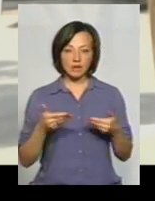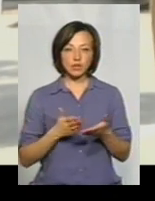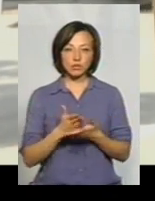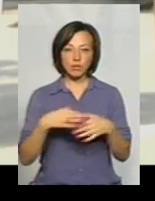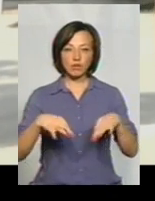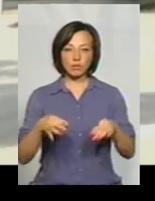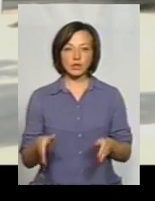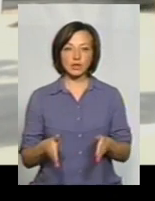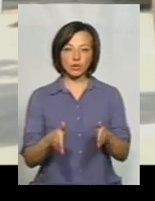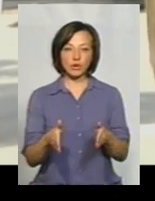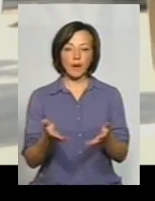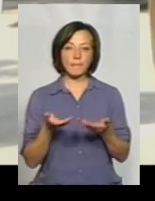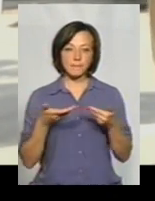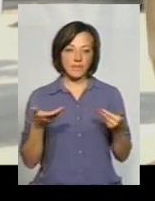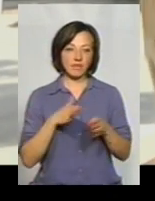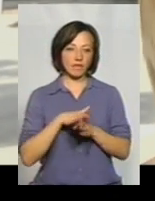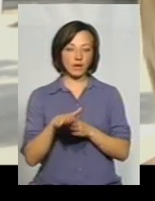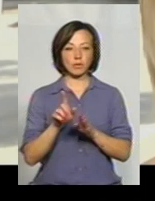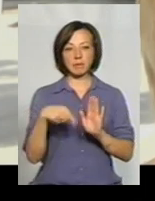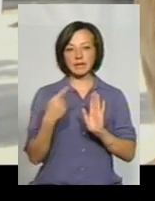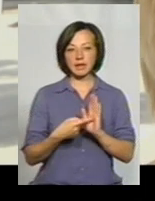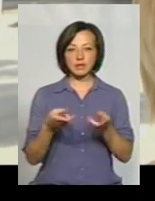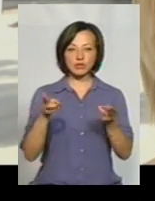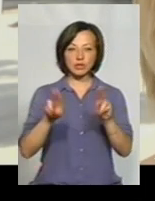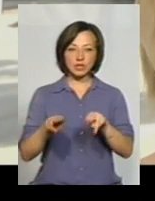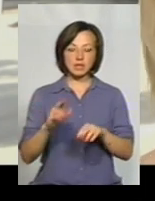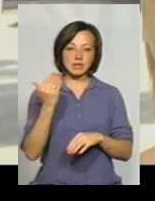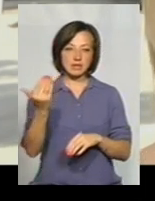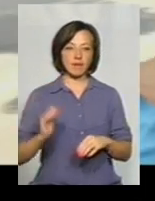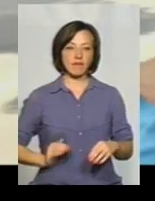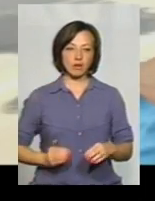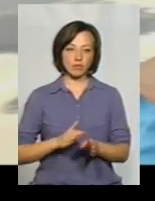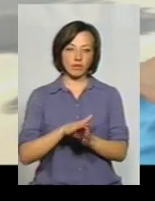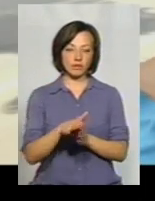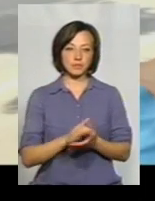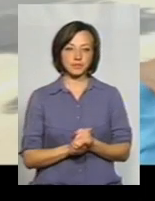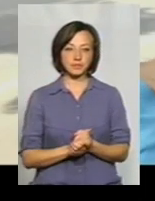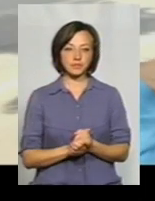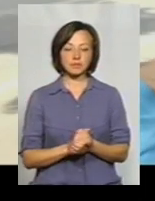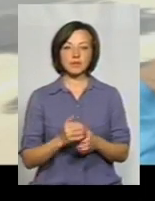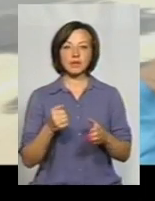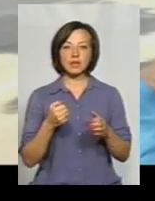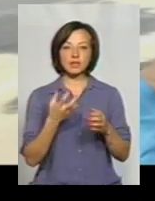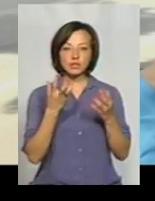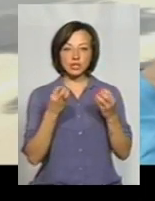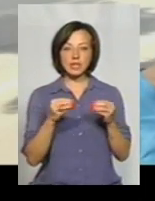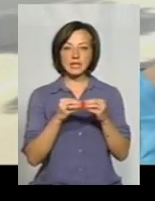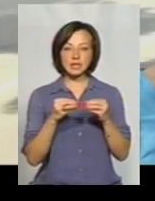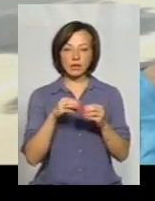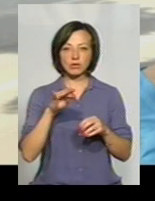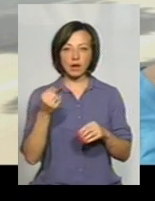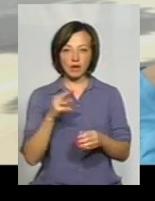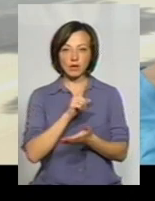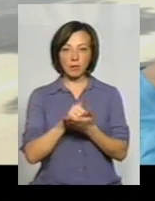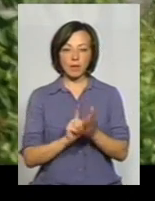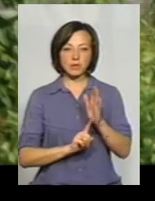автомобільних доріг, ми виконали. Питання залишається за підрядником. Ще 10 травня вони мали приступити до